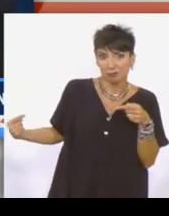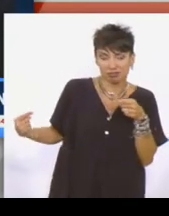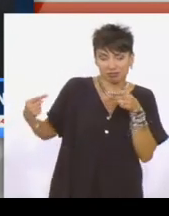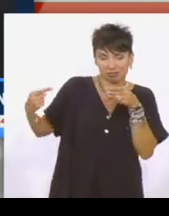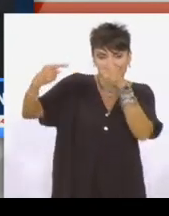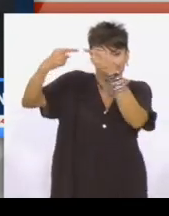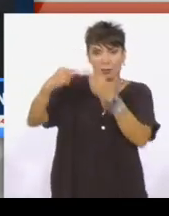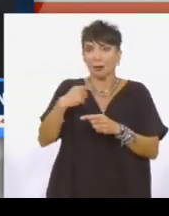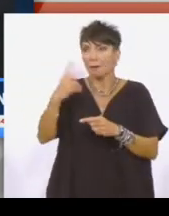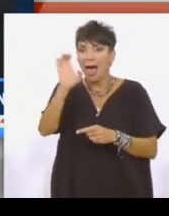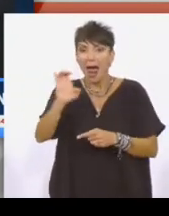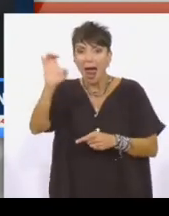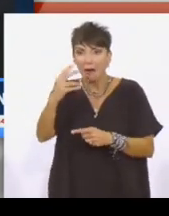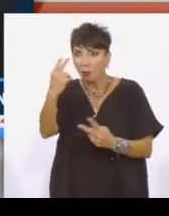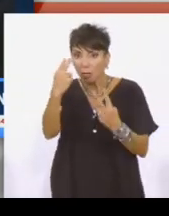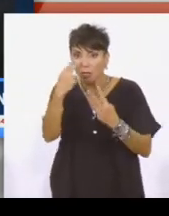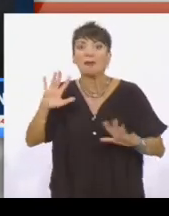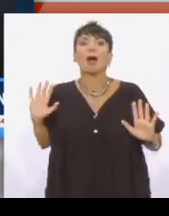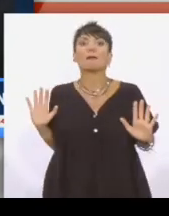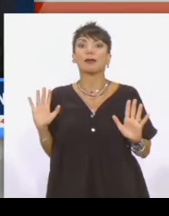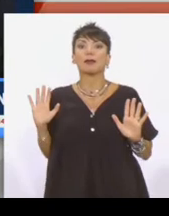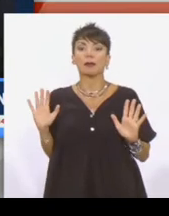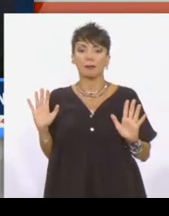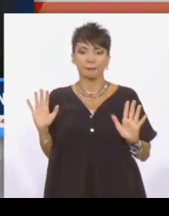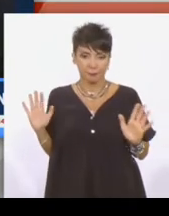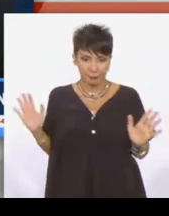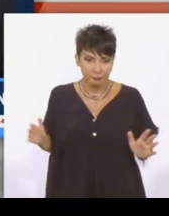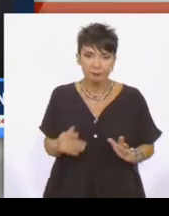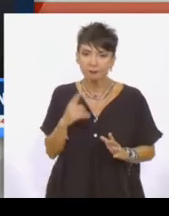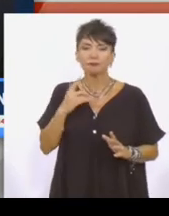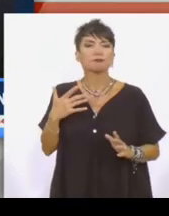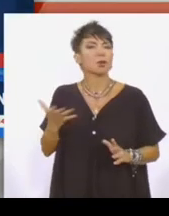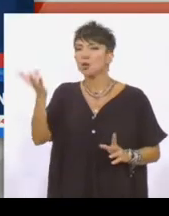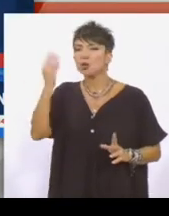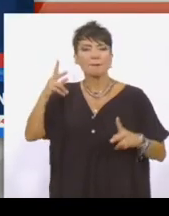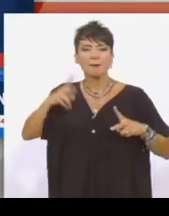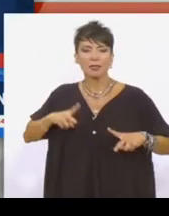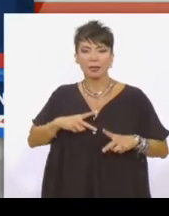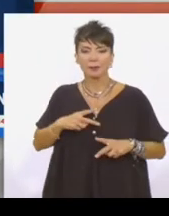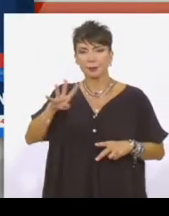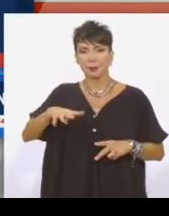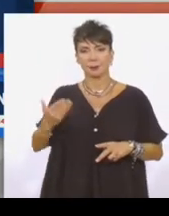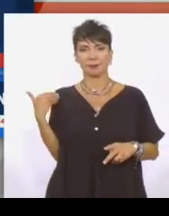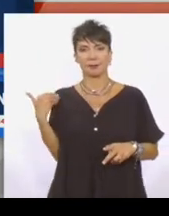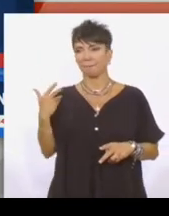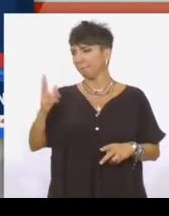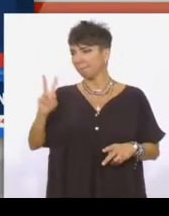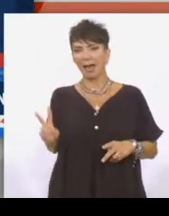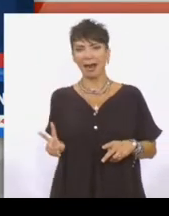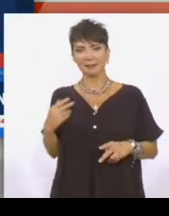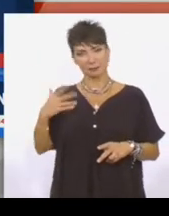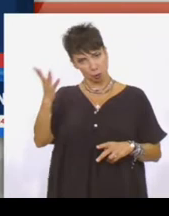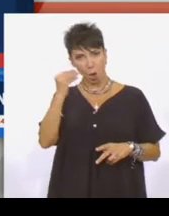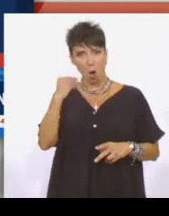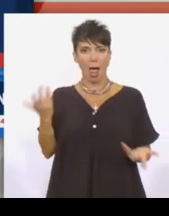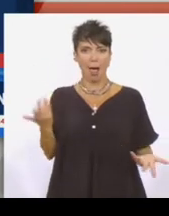σημείο που είναι ή δεν θα έπρεπε να υπάρχει. Πάμε λοιπόν, πότε ενημερώθηκε η κυβέρνηση, πριν από τέσσερις μέρες, την Παρασκευή από ότι μαθαίνω